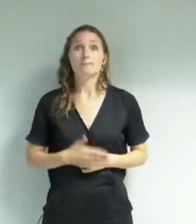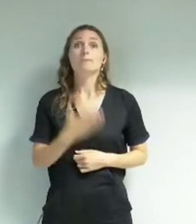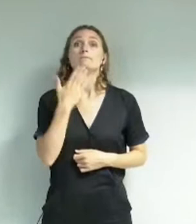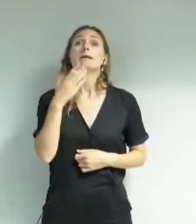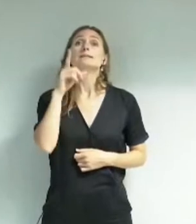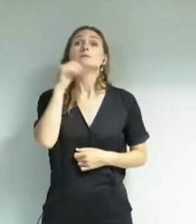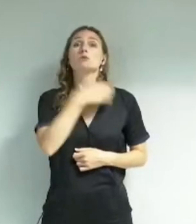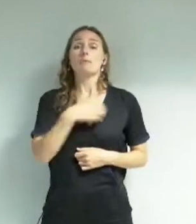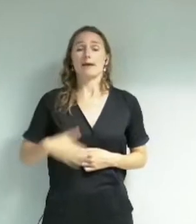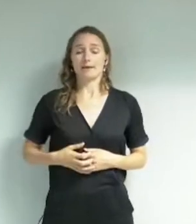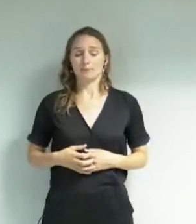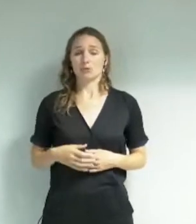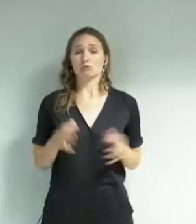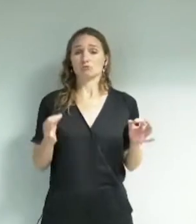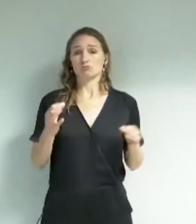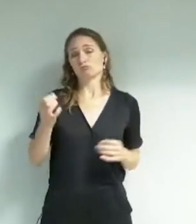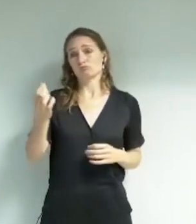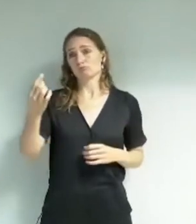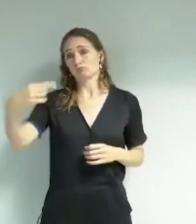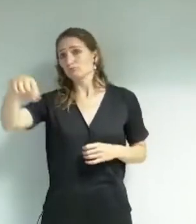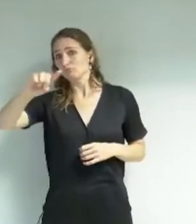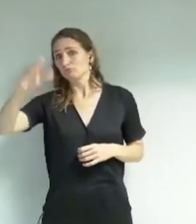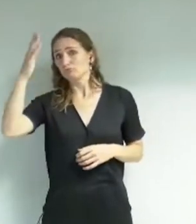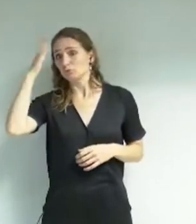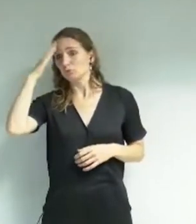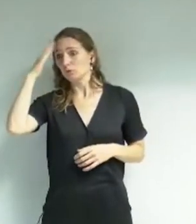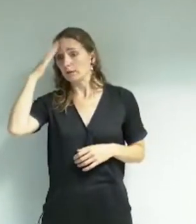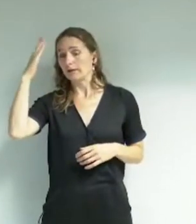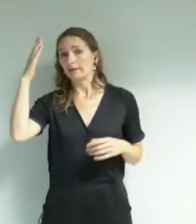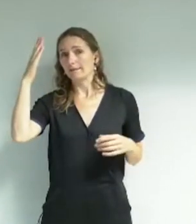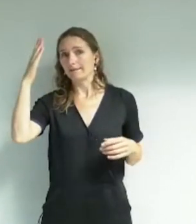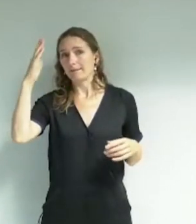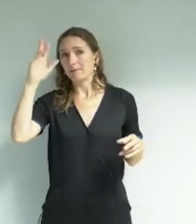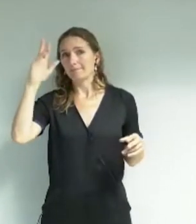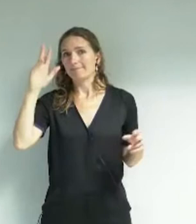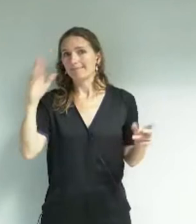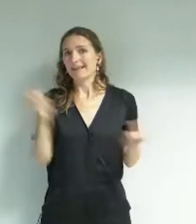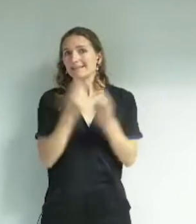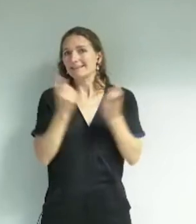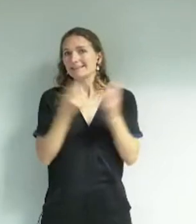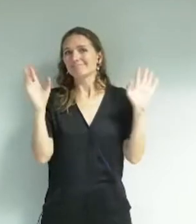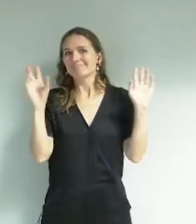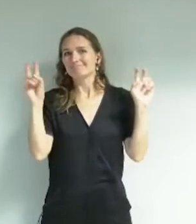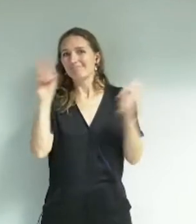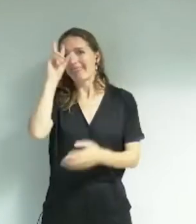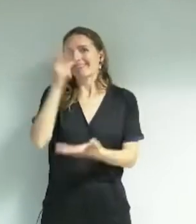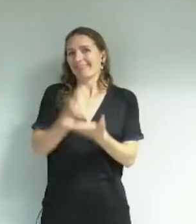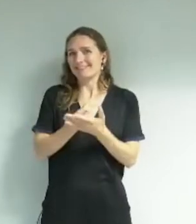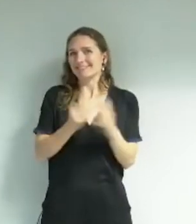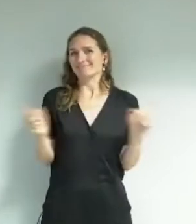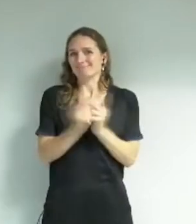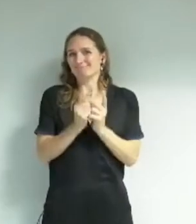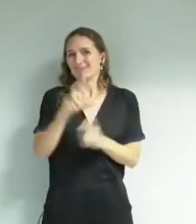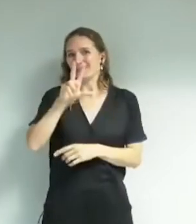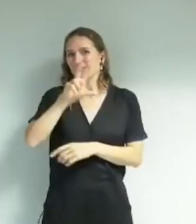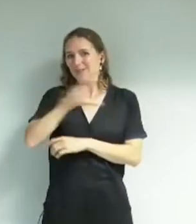Nous connaissons tous donc l'exercice « Ma thèse en 180 secondes ». Pour une fois, vous avez innové puisqu